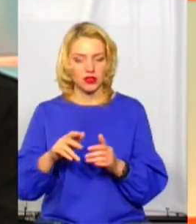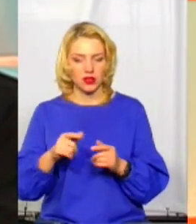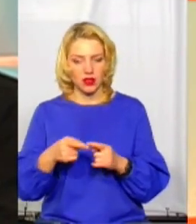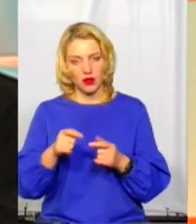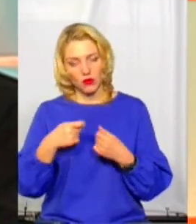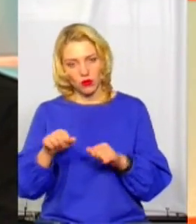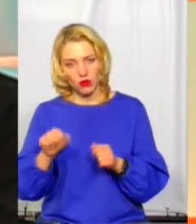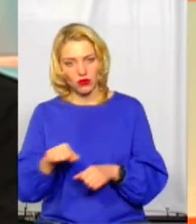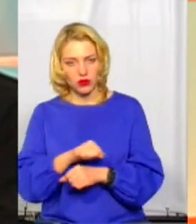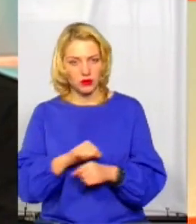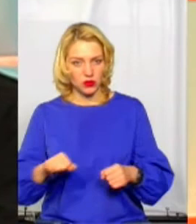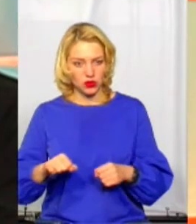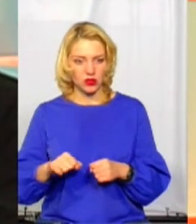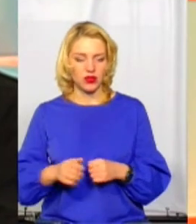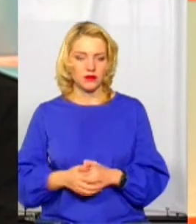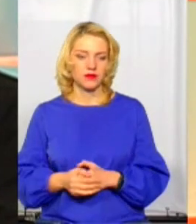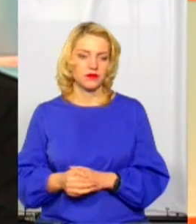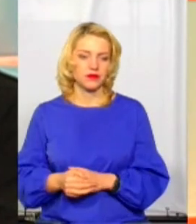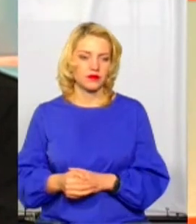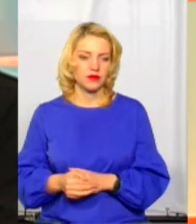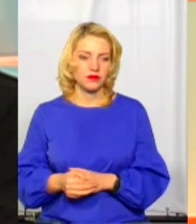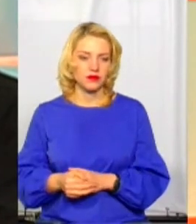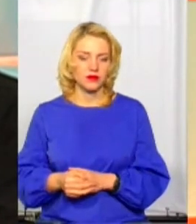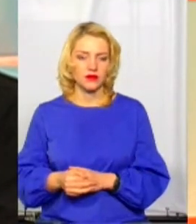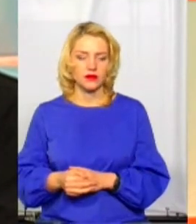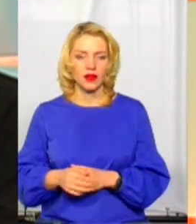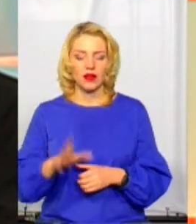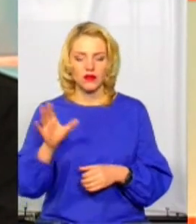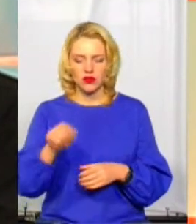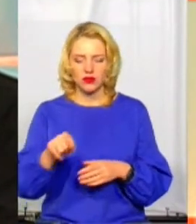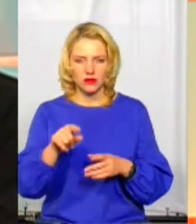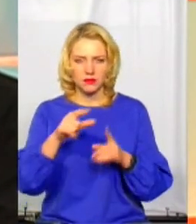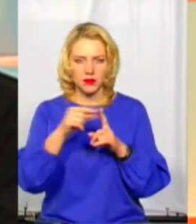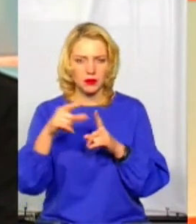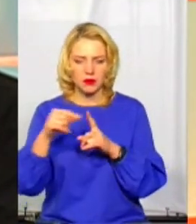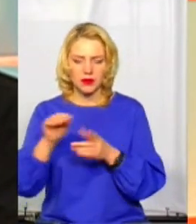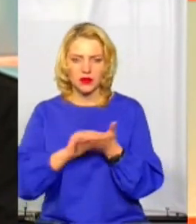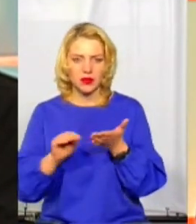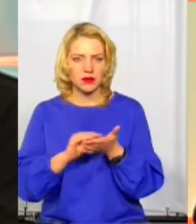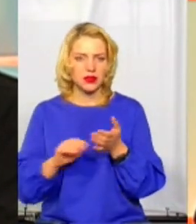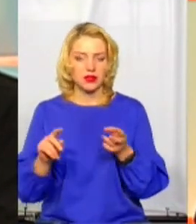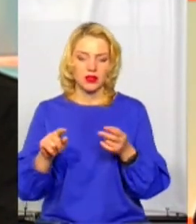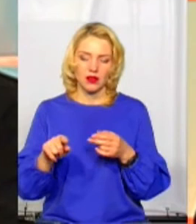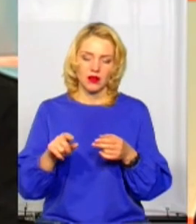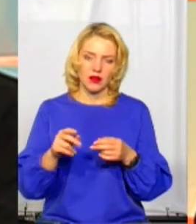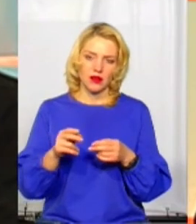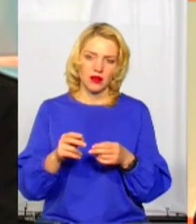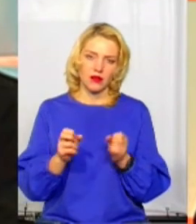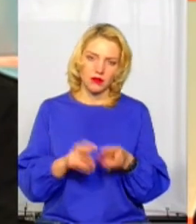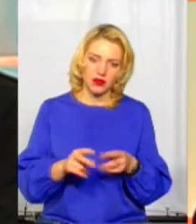піротехнічної суміші і всі нормативно необхідні речі, по яких людина може визначити, чи він є безпечний, чи небезпечний.